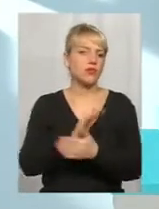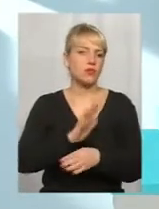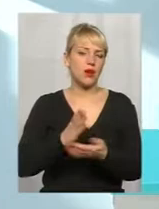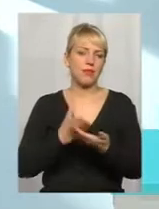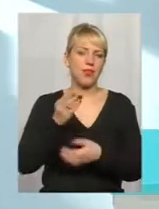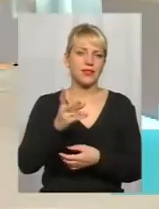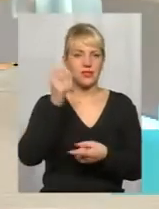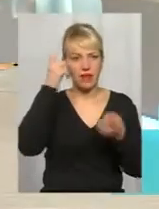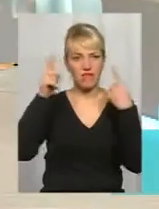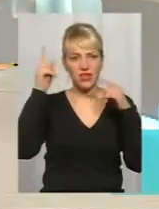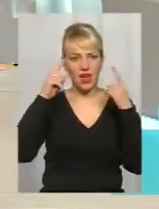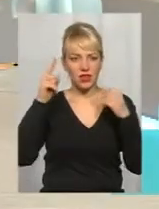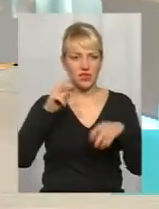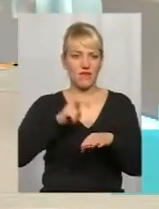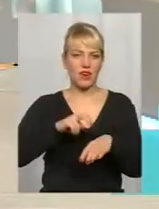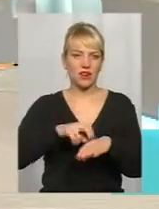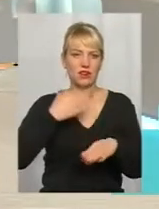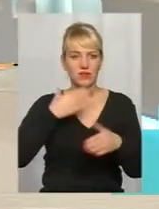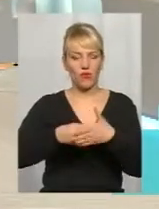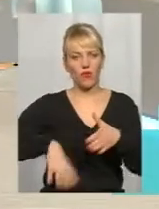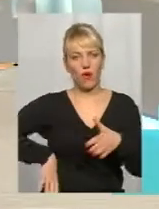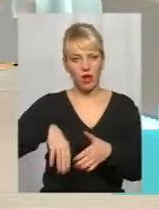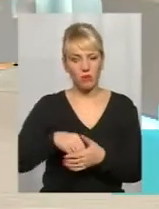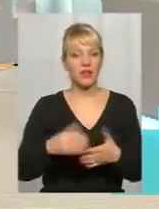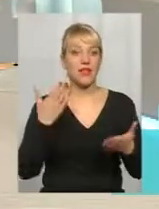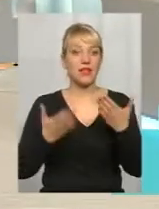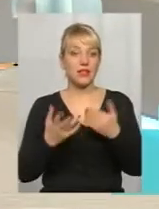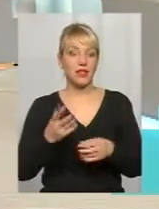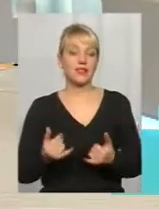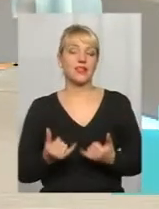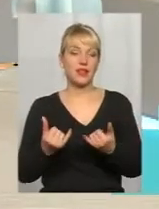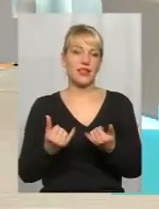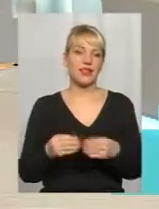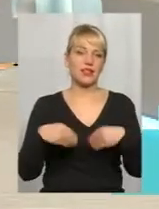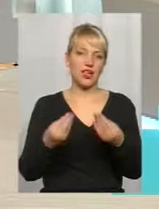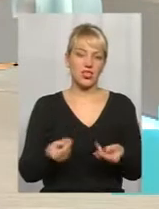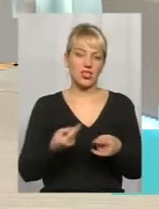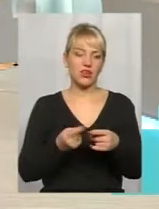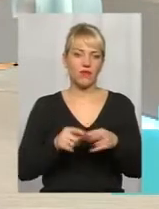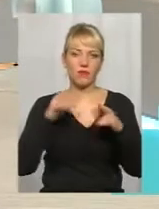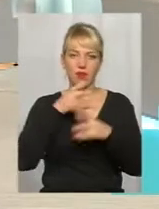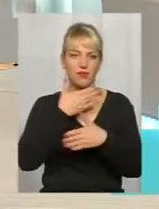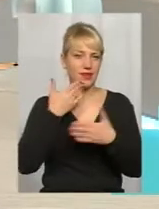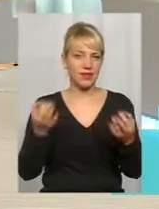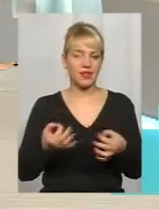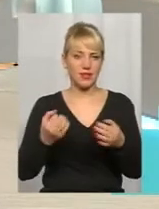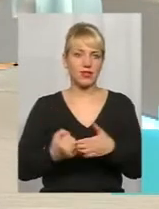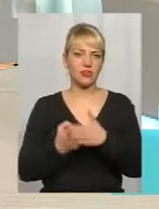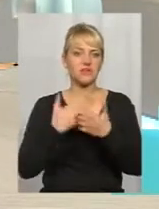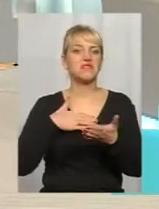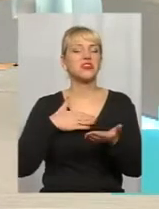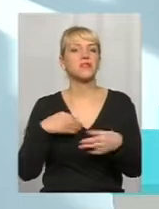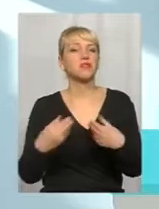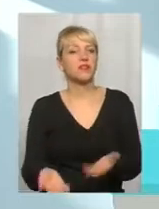скажімо, фантазії врача із свого кармана. Якщо для назначення цього препарата нет никаких оснований, то зачем його назначати,